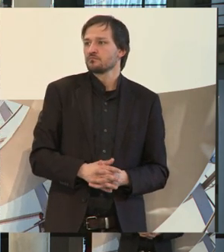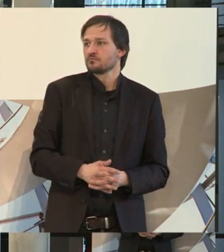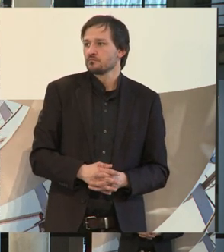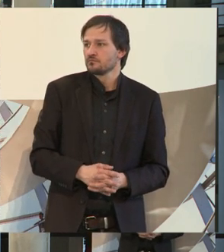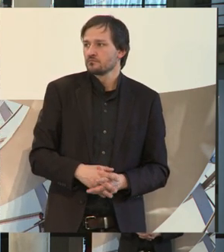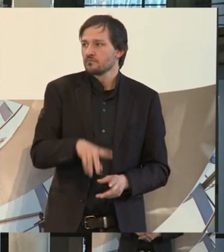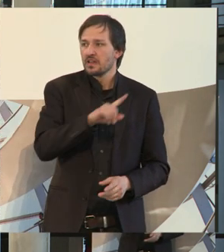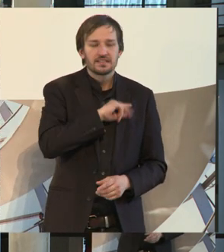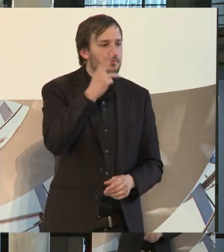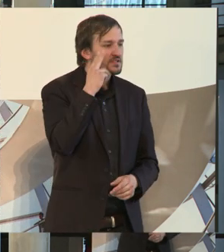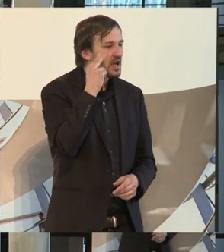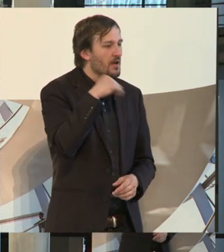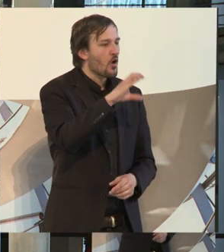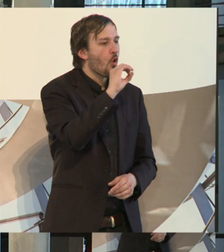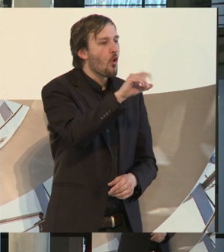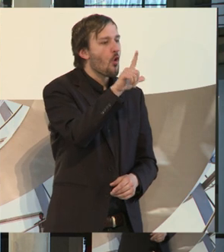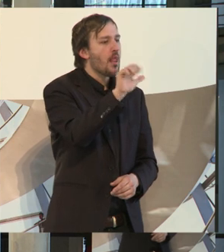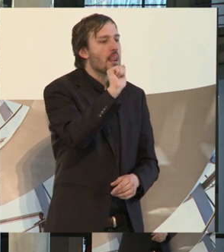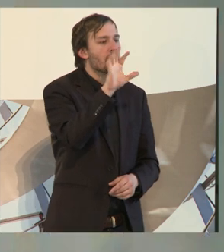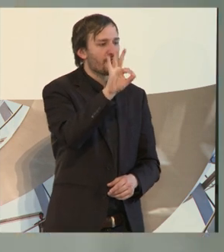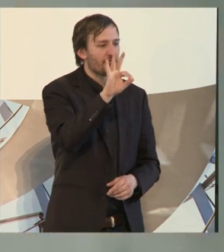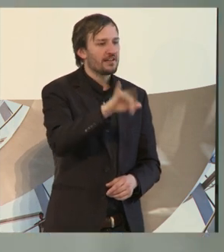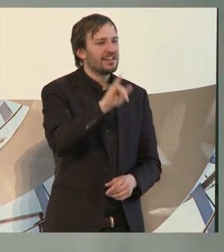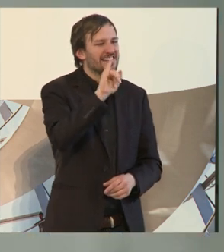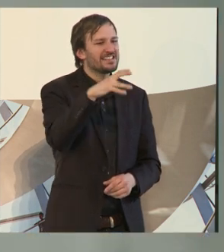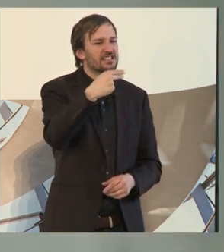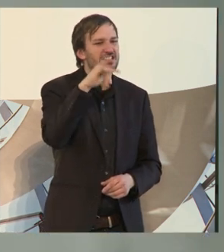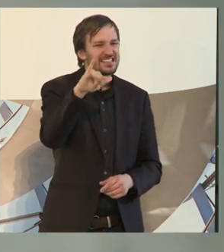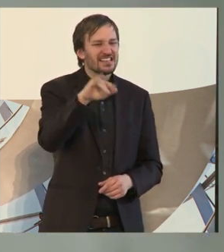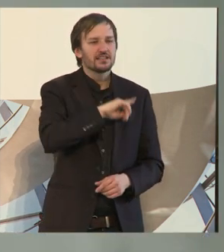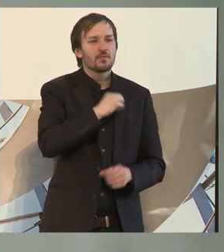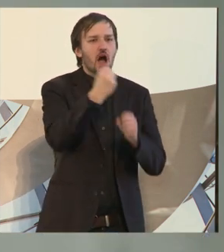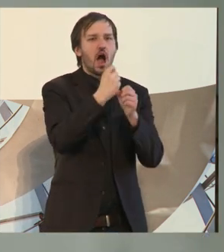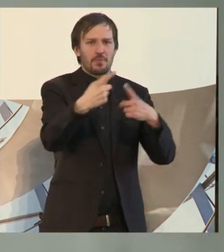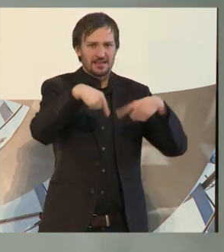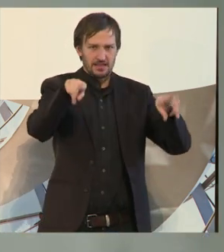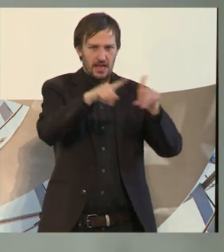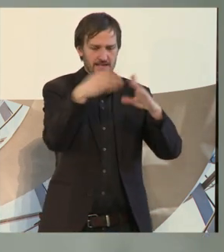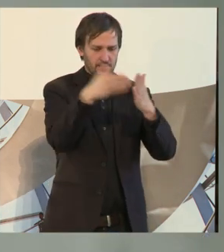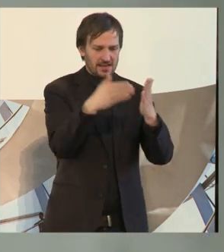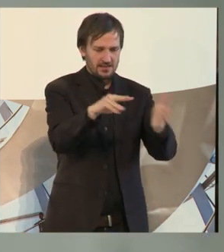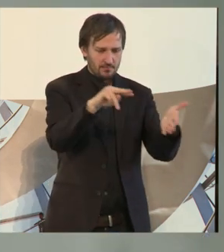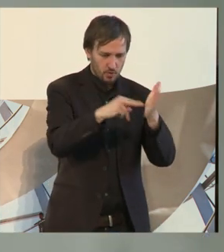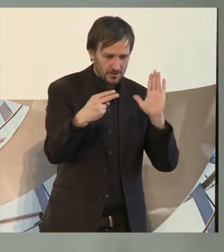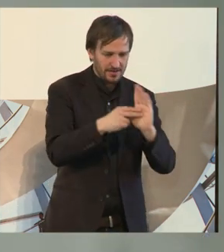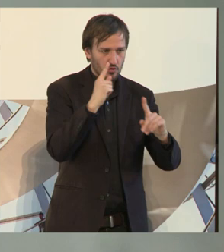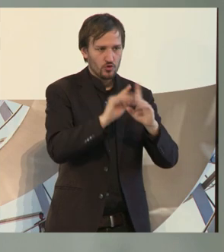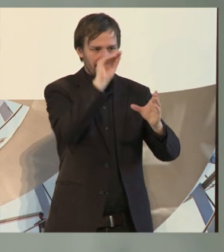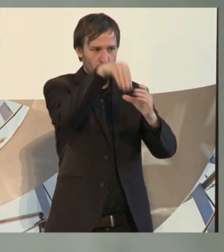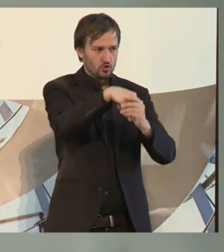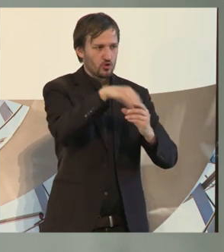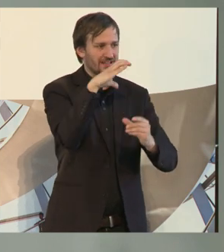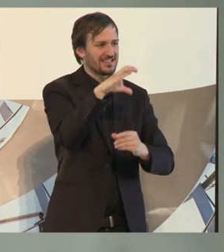Mein Name ist Olaf Lichy. Ich leite den Arbeitskreis Behindertenpolitik und Inklusion der CDA Niedersachsen.